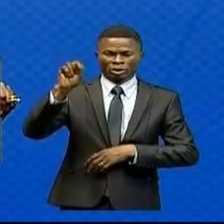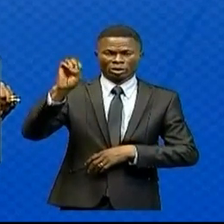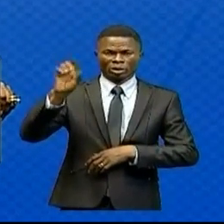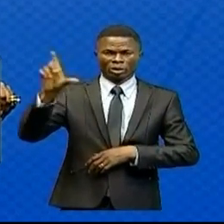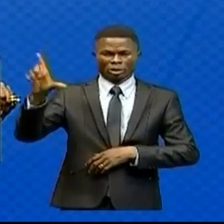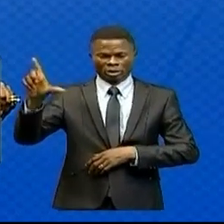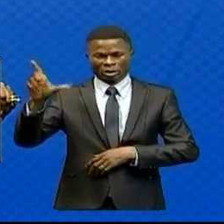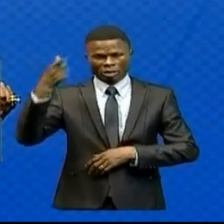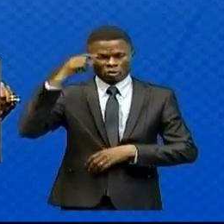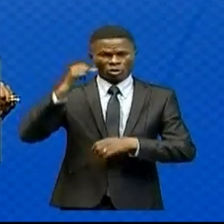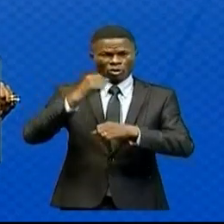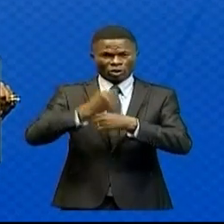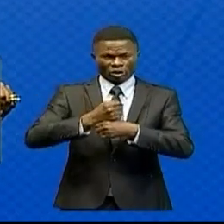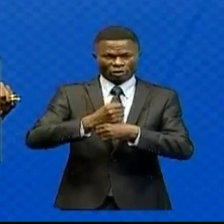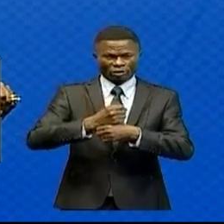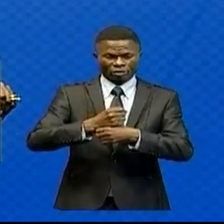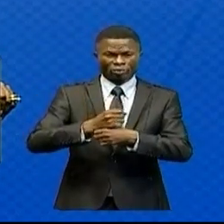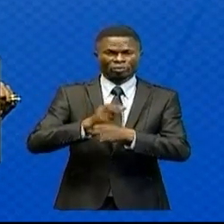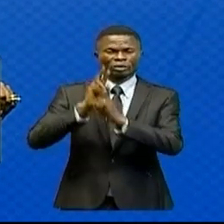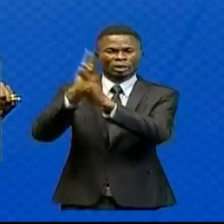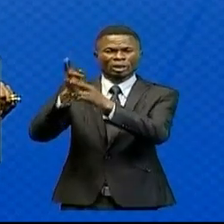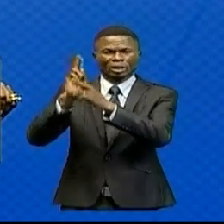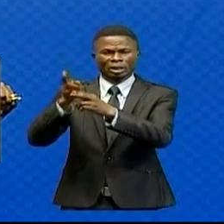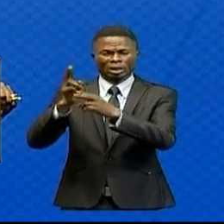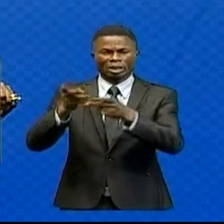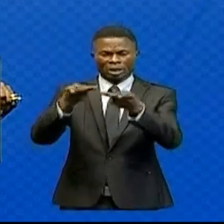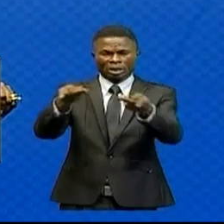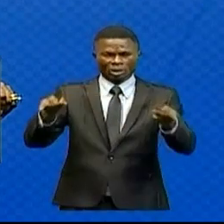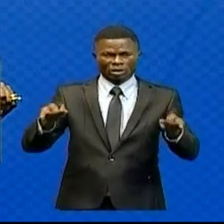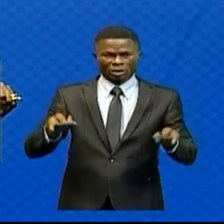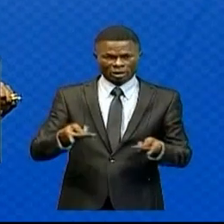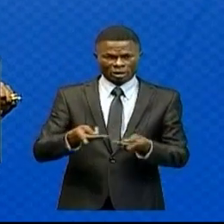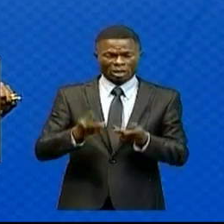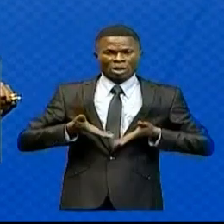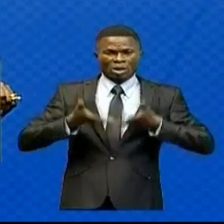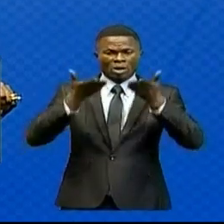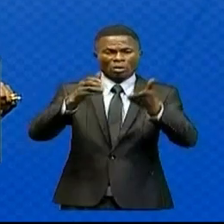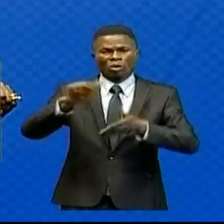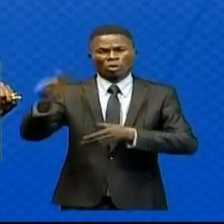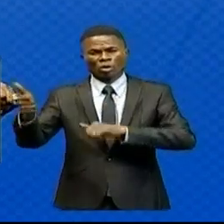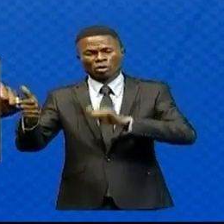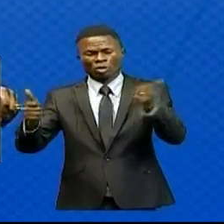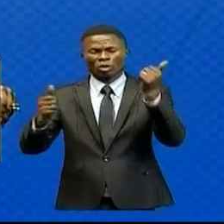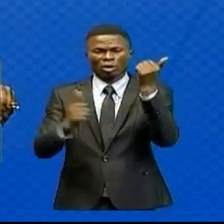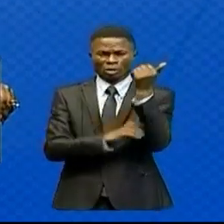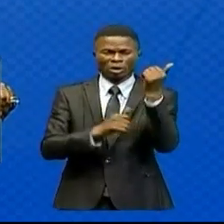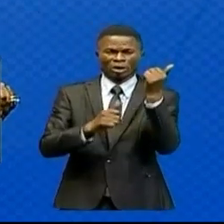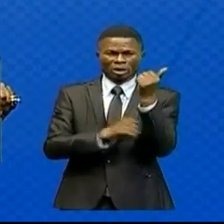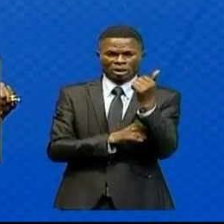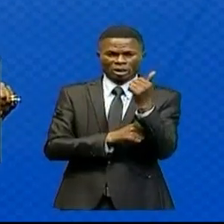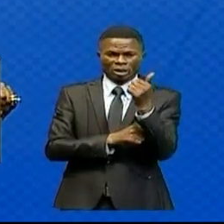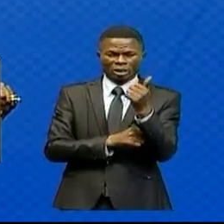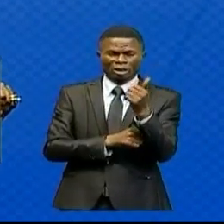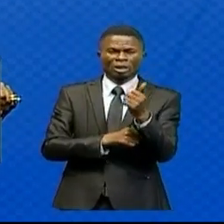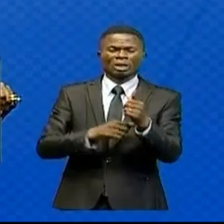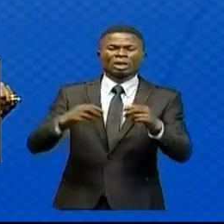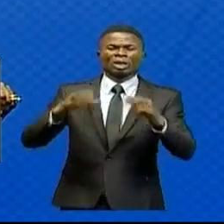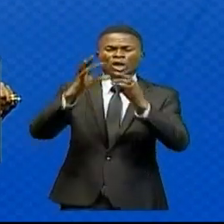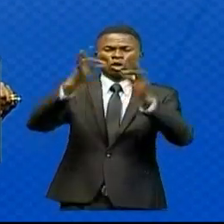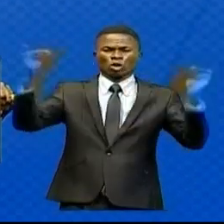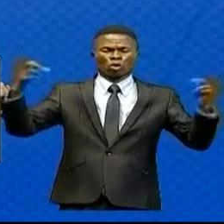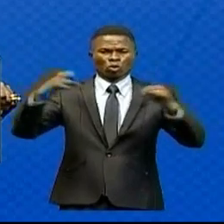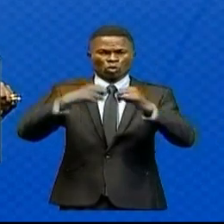élaboration, l'état de lieu du poste de proposé des autres vers lesquels les lignes électriques peuvent être